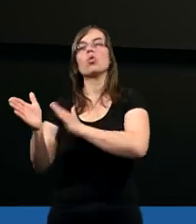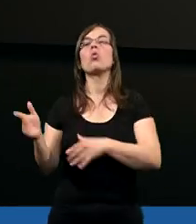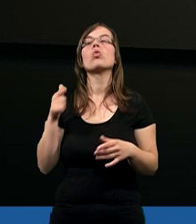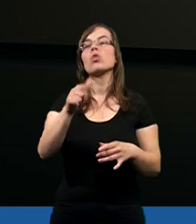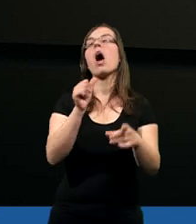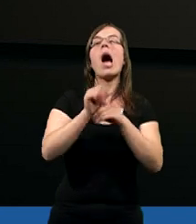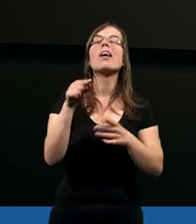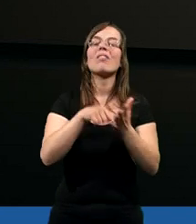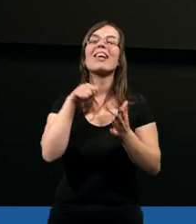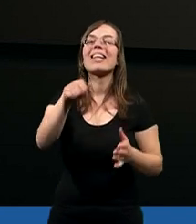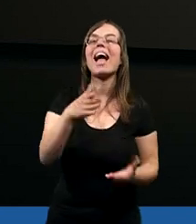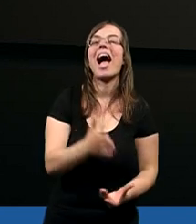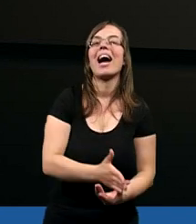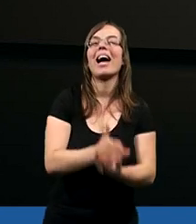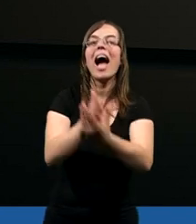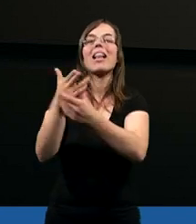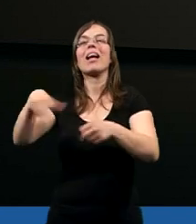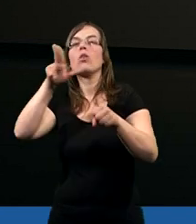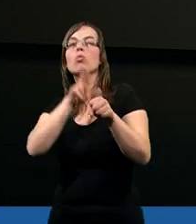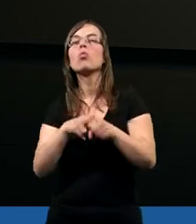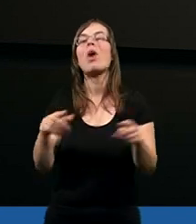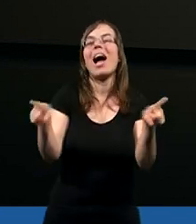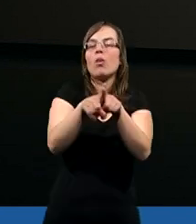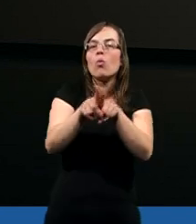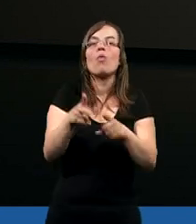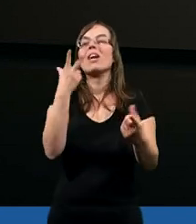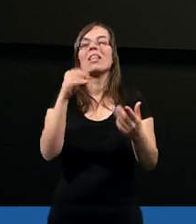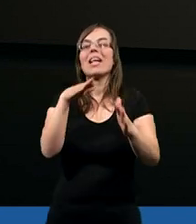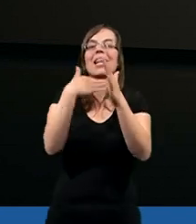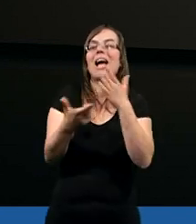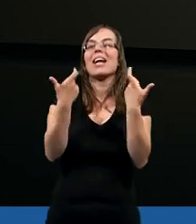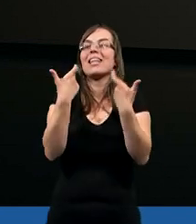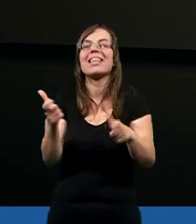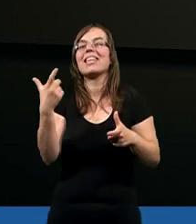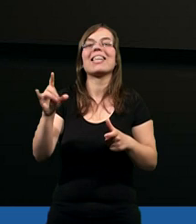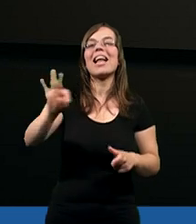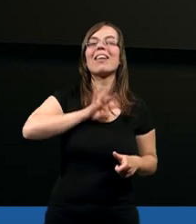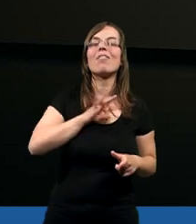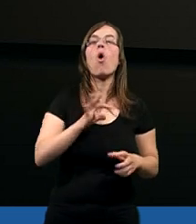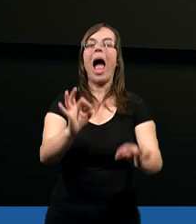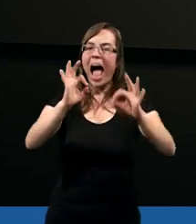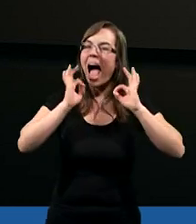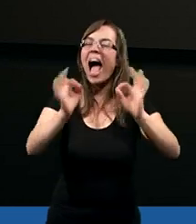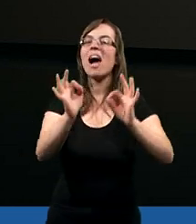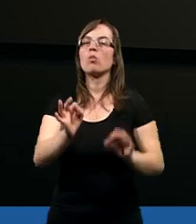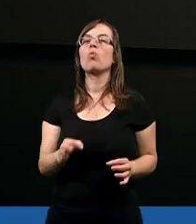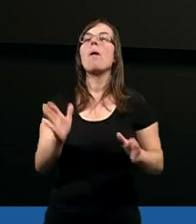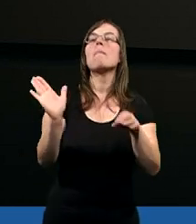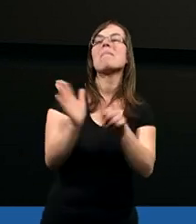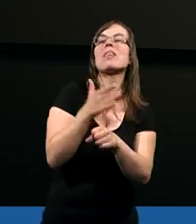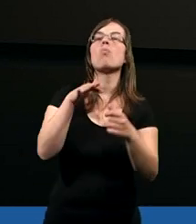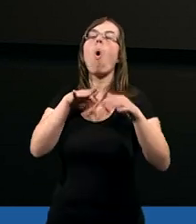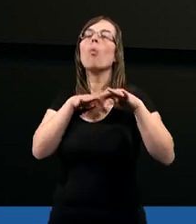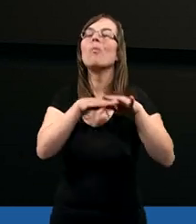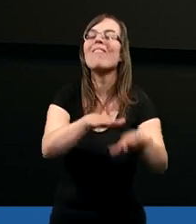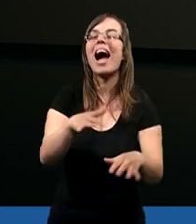to jest ta rada, która również nie traci nic ze swojej aktualności mimo